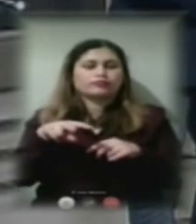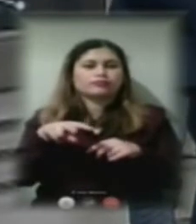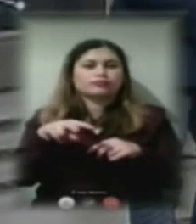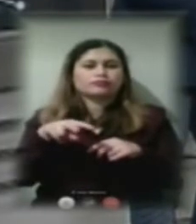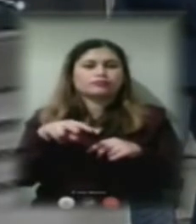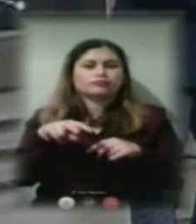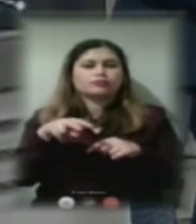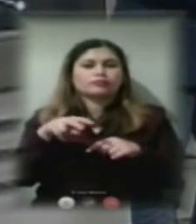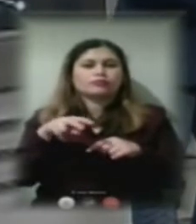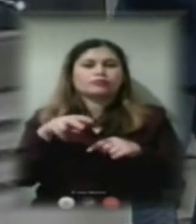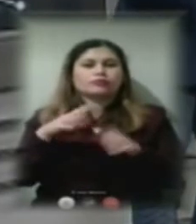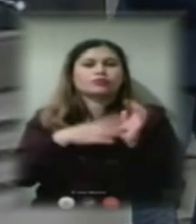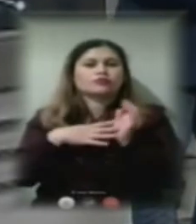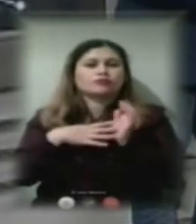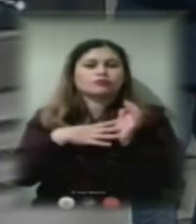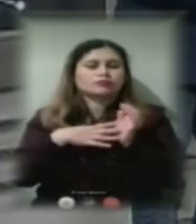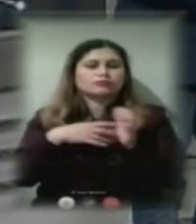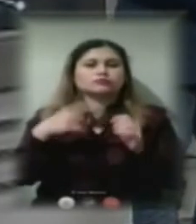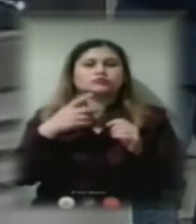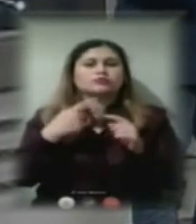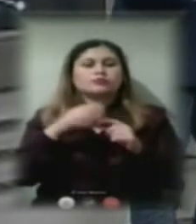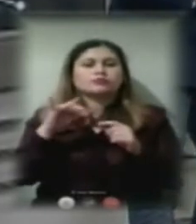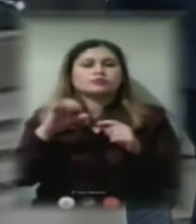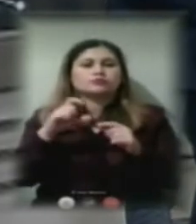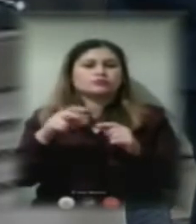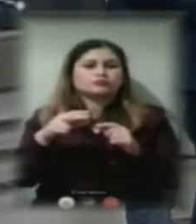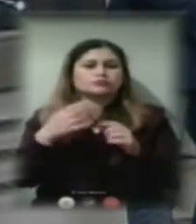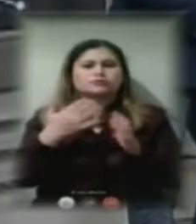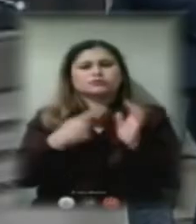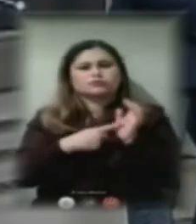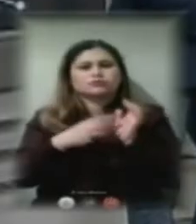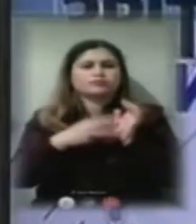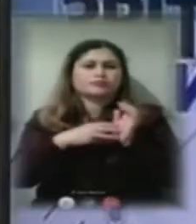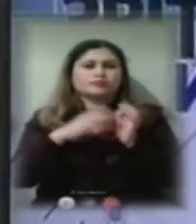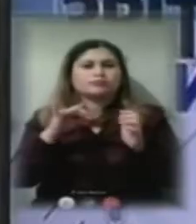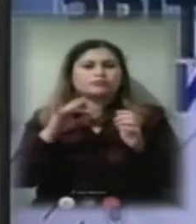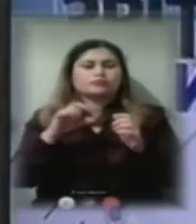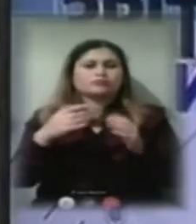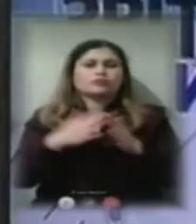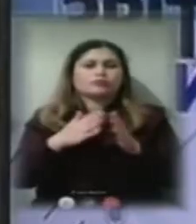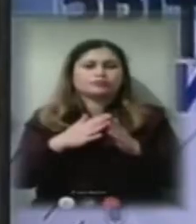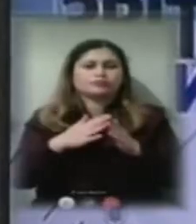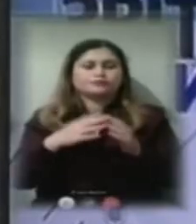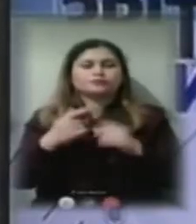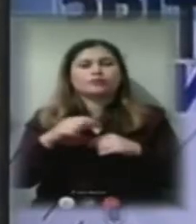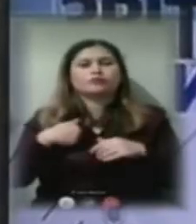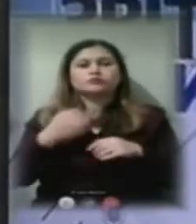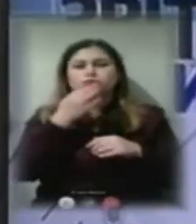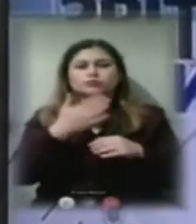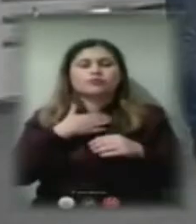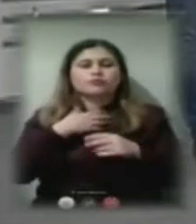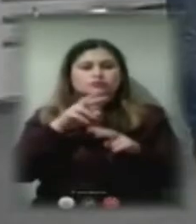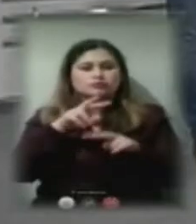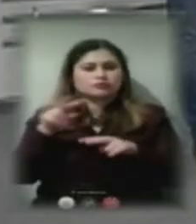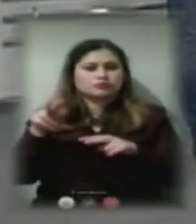9-поверхову, а скільки під'їздів? Здається, 6 чи 8 під'їздів будинку. Я хочу сказати нашим глядачам, що у